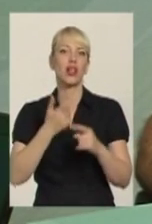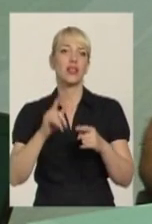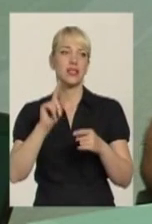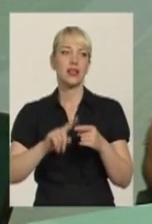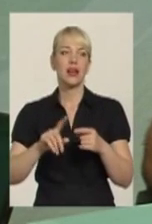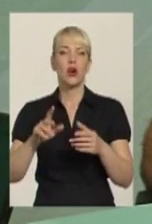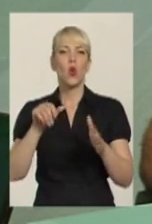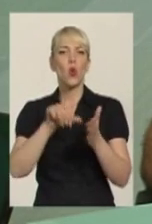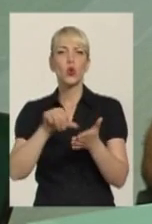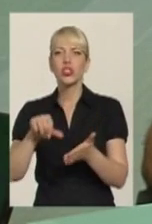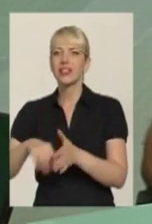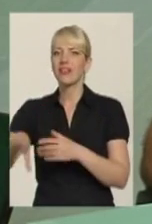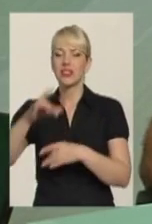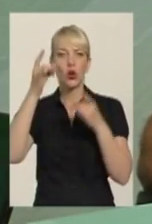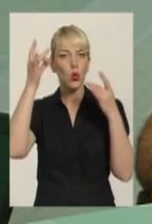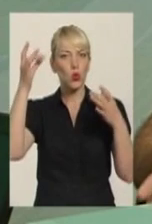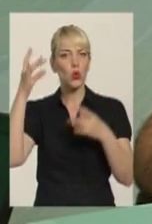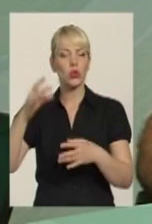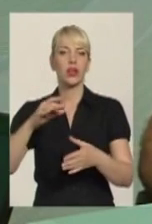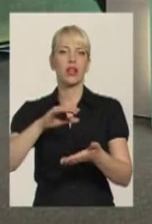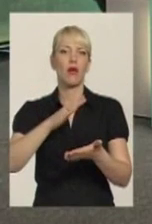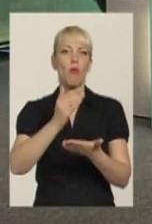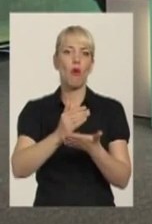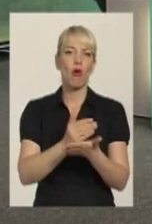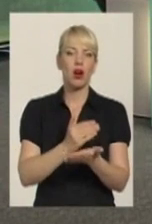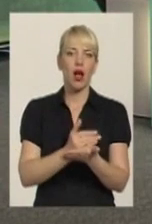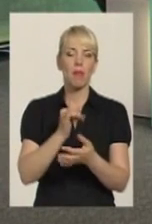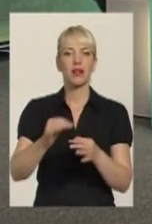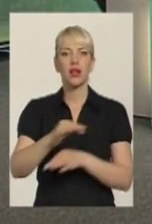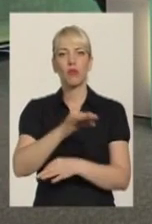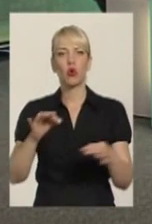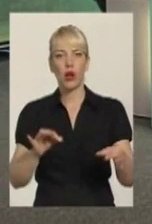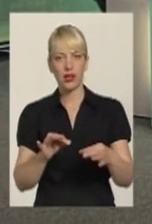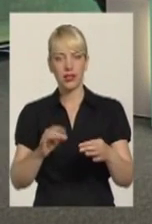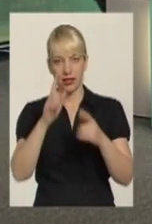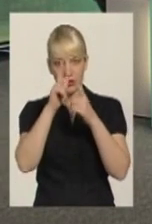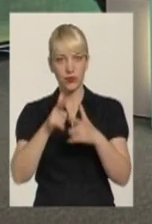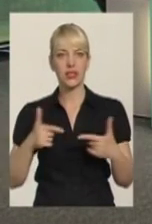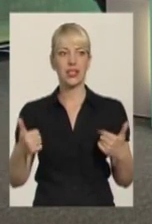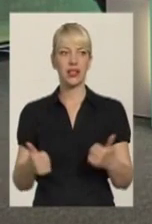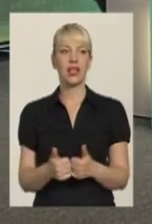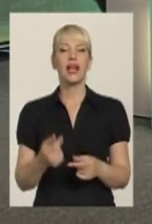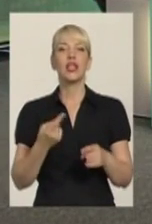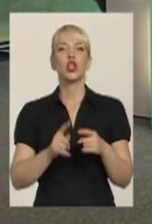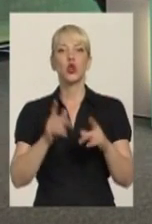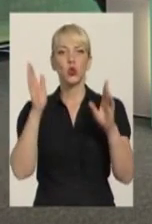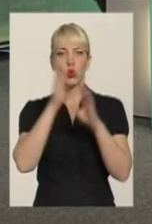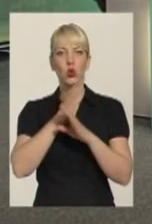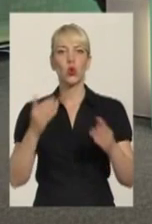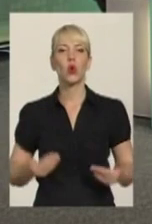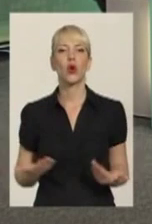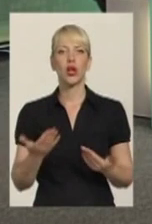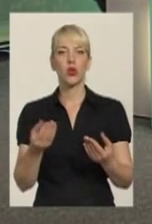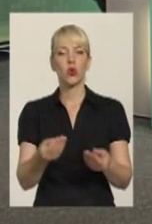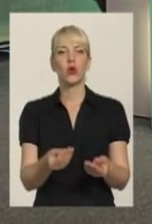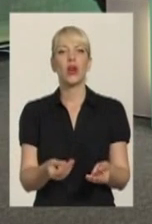практичних програмах, проєктах країни. І ту долю, яку нам оставили